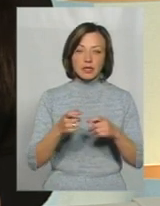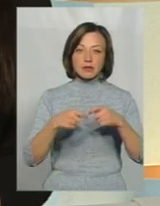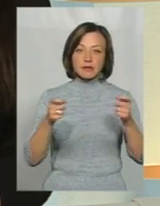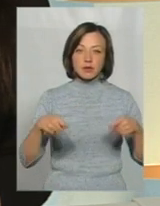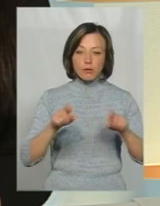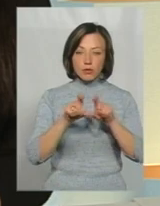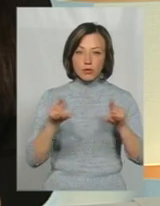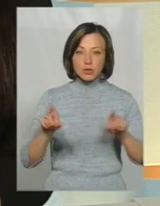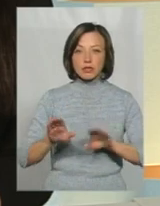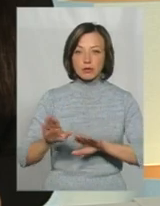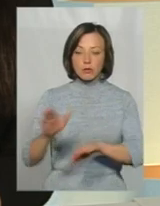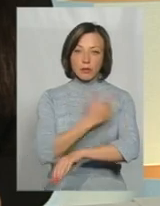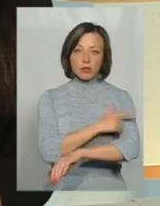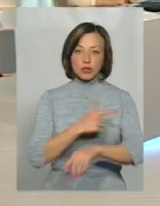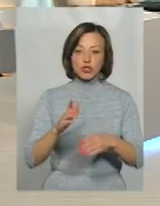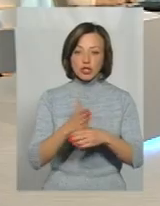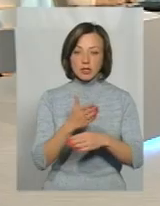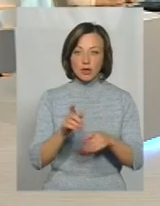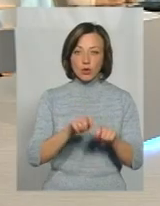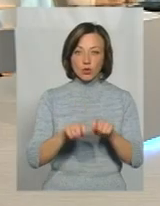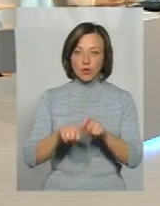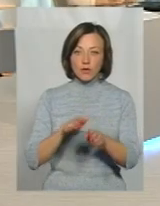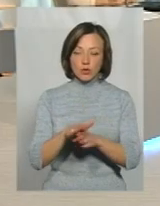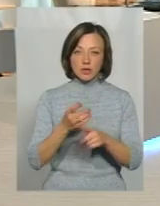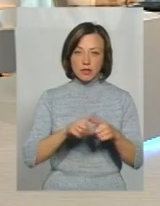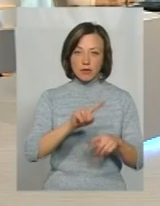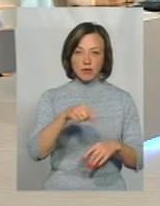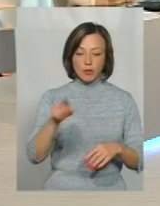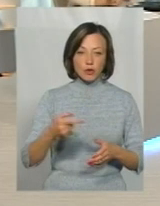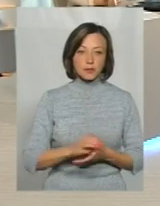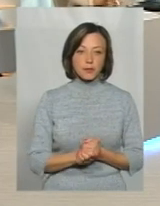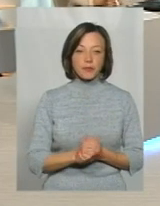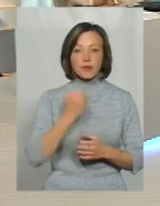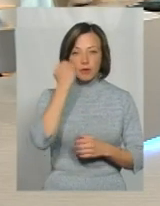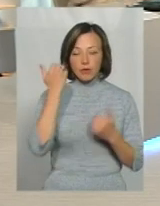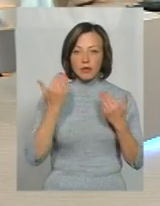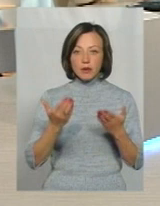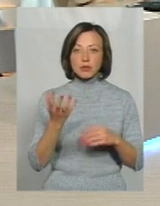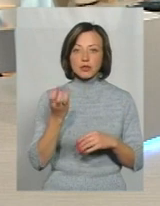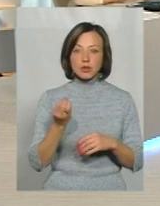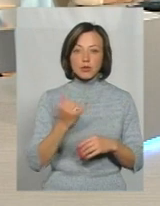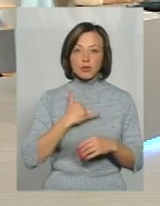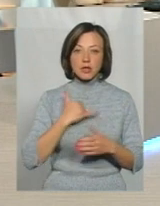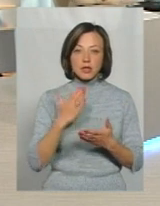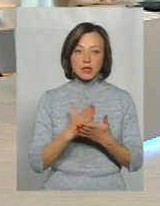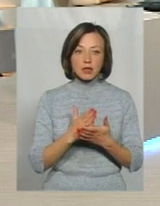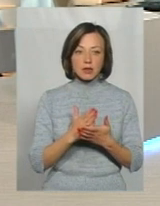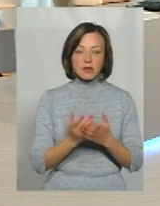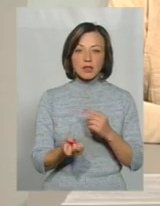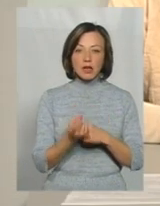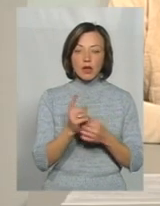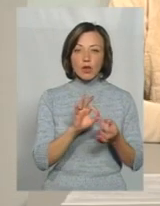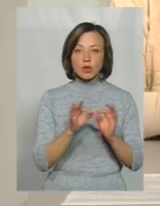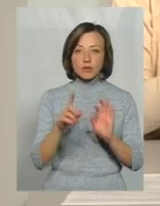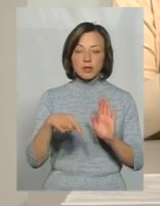заступники по медичній частині, які контролюють саме дотримання цих вимог. Дякую. І ще в мене виникає